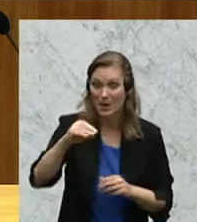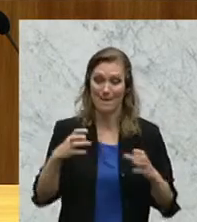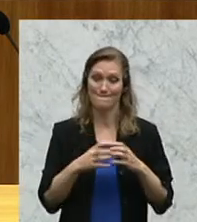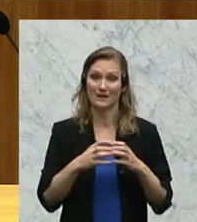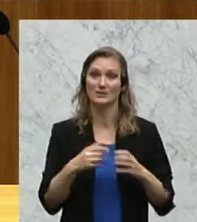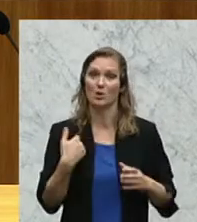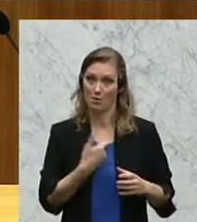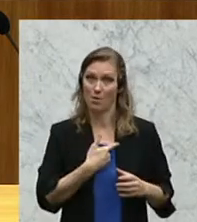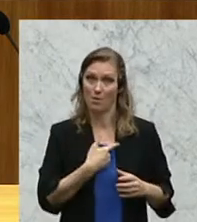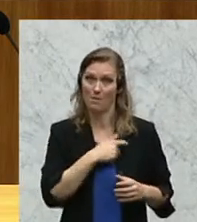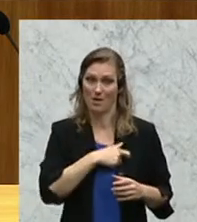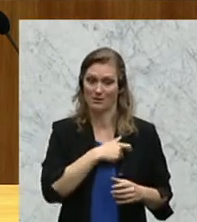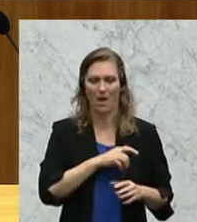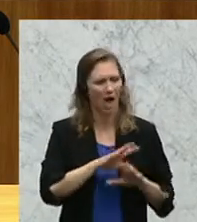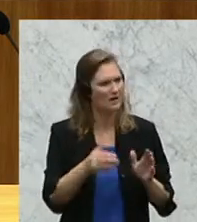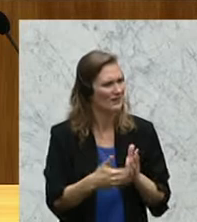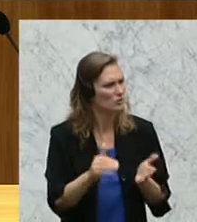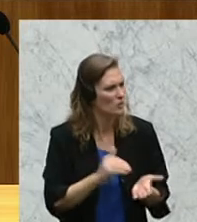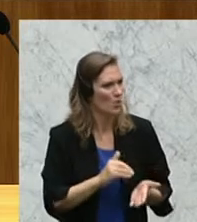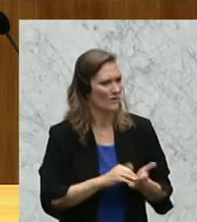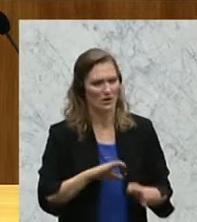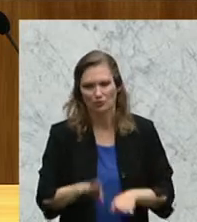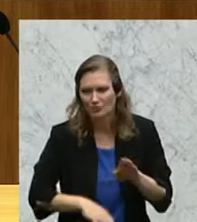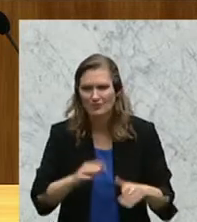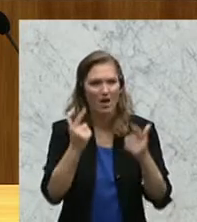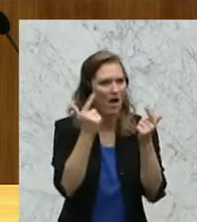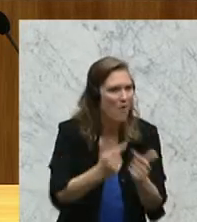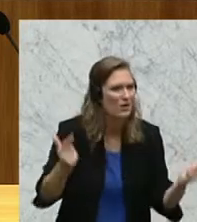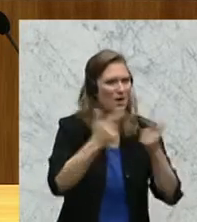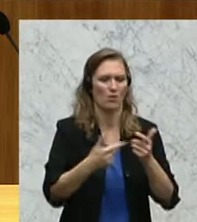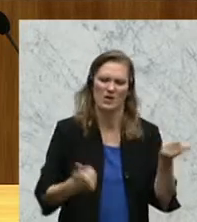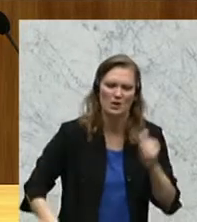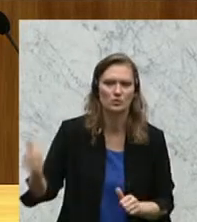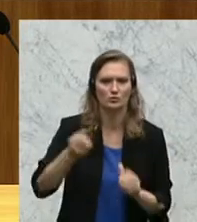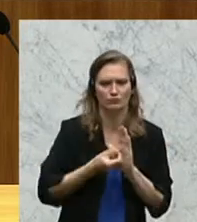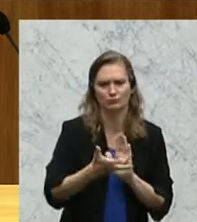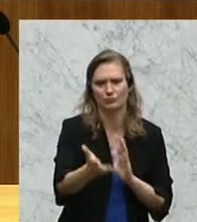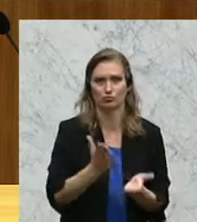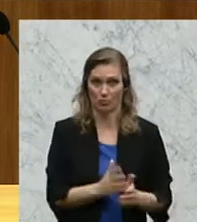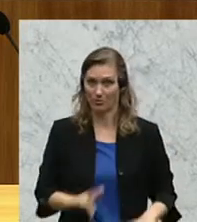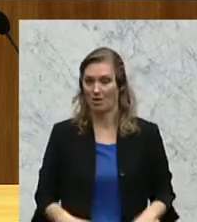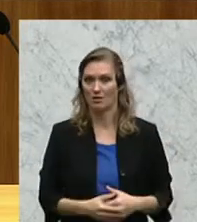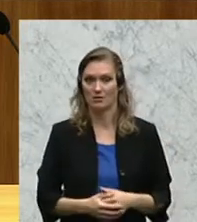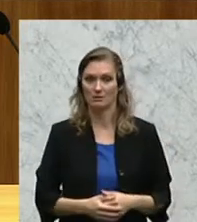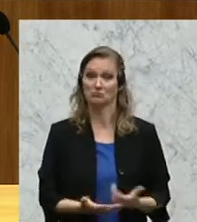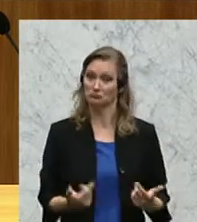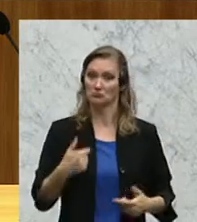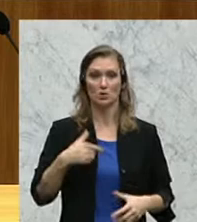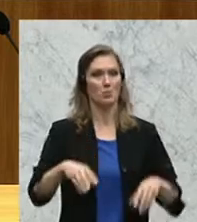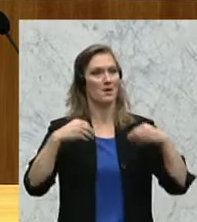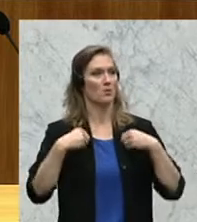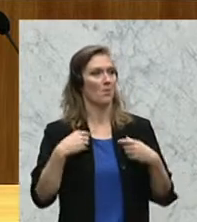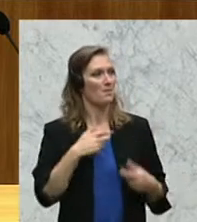und notwendigen Schritte unternommen haben, um zur Aufklärung beizutragen. Wie ich Parteibmann geworden bin, habe ich sämtliche